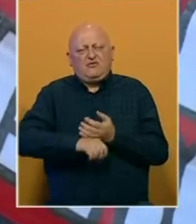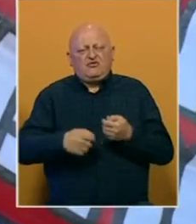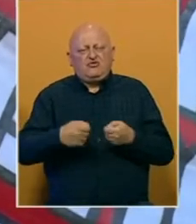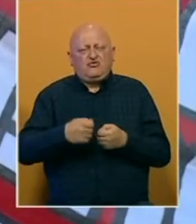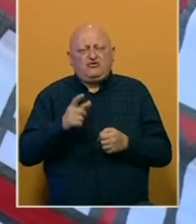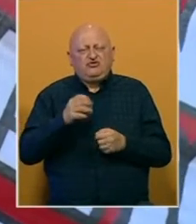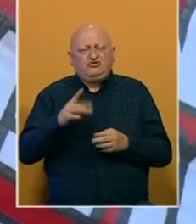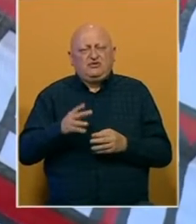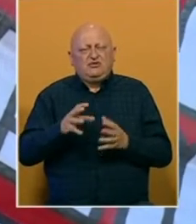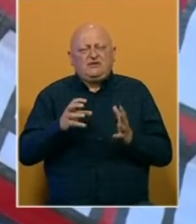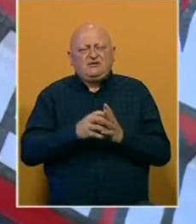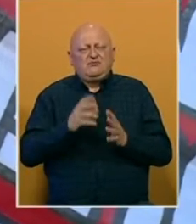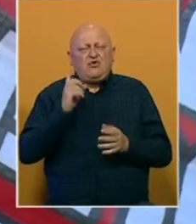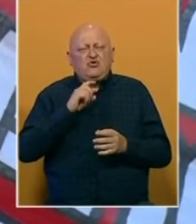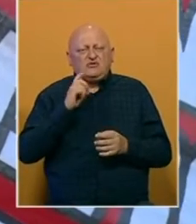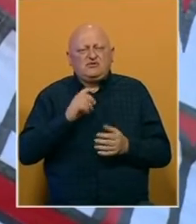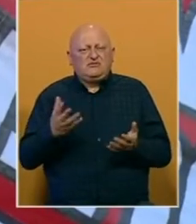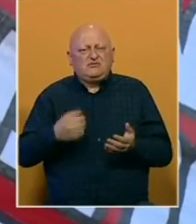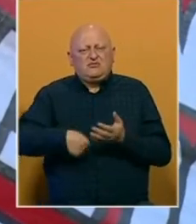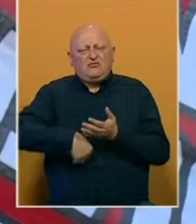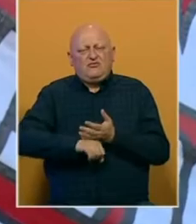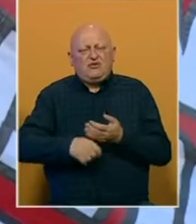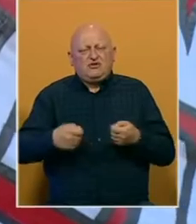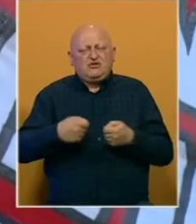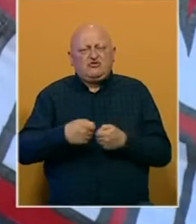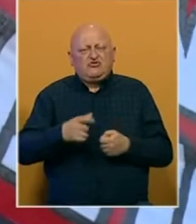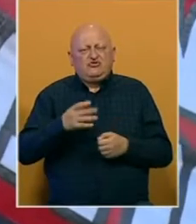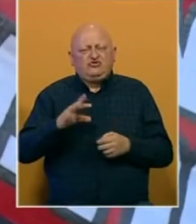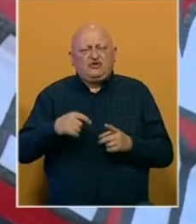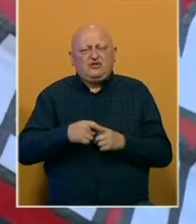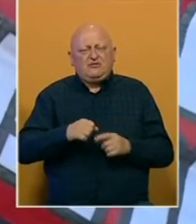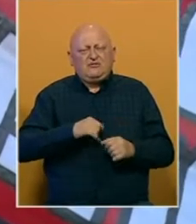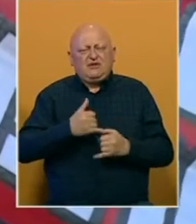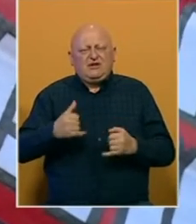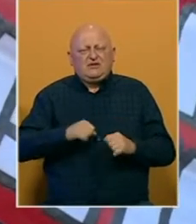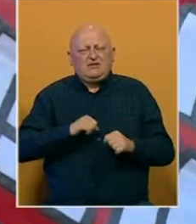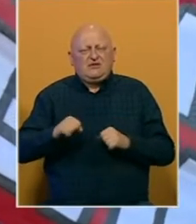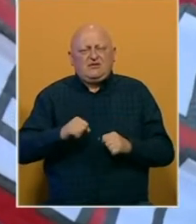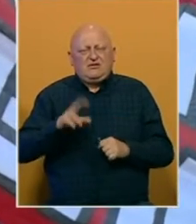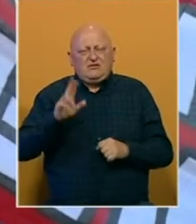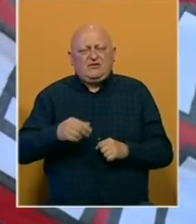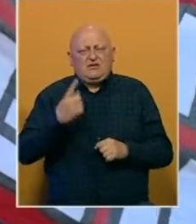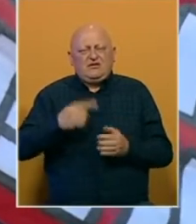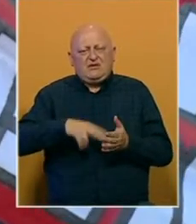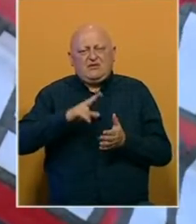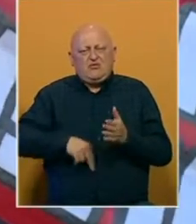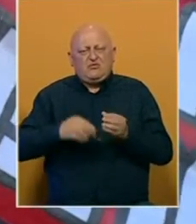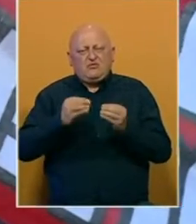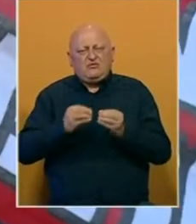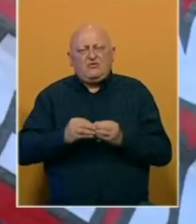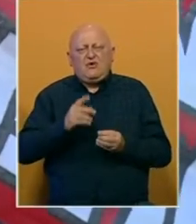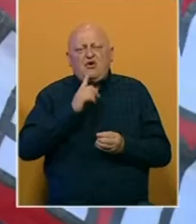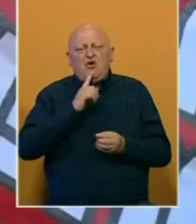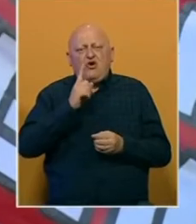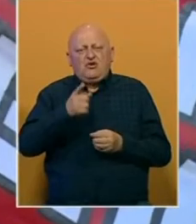klubu Čelik i prema simbolu Zenice. Naime nogometni klub Čelik i gradska uprava odnosno grad Zenica imaju jedan potpisan sporazum po kojem